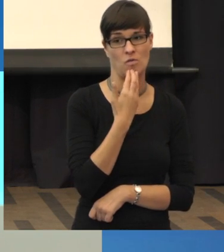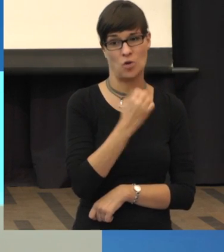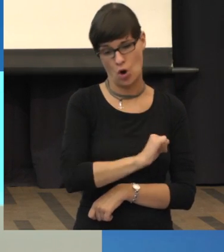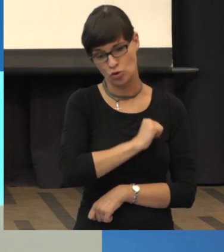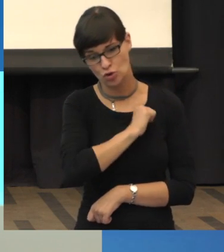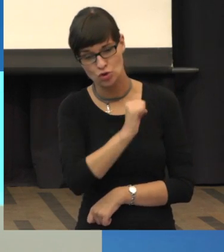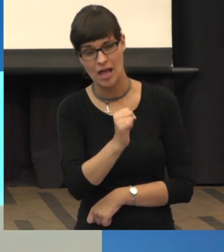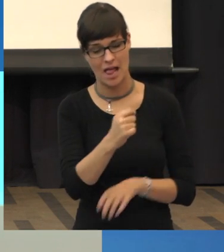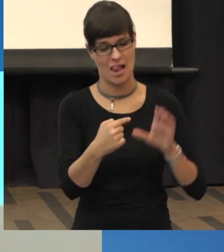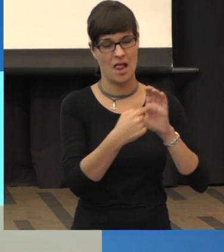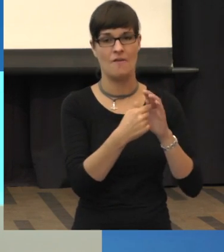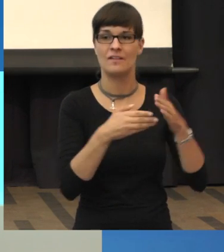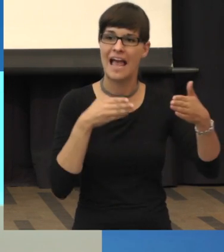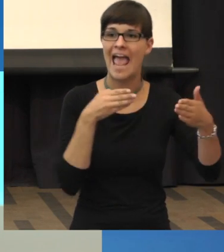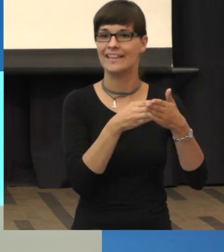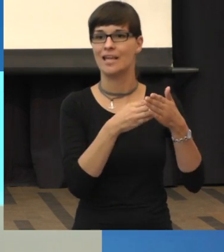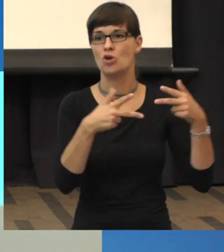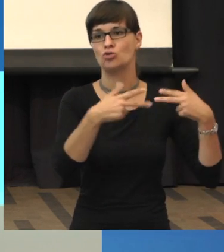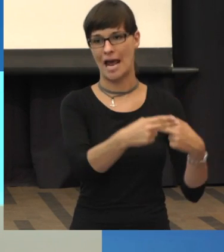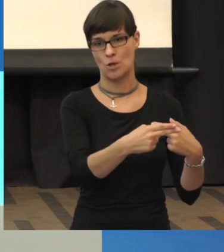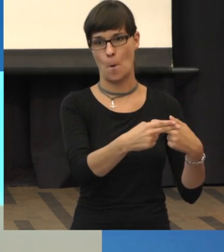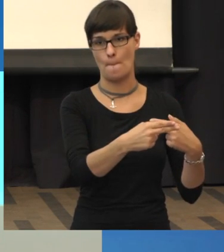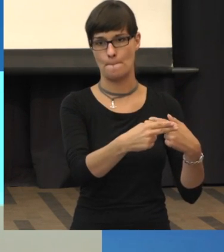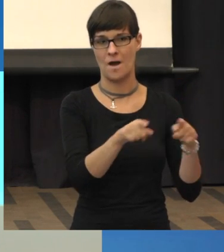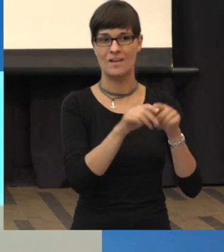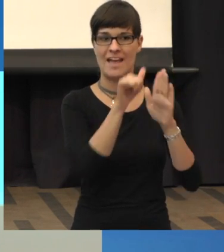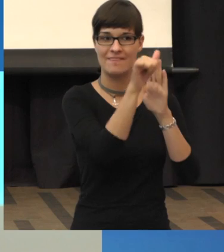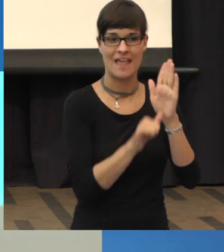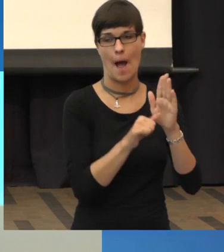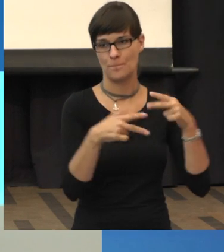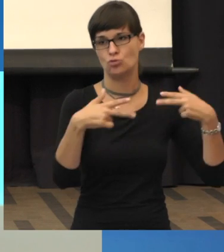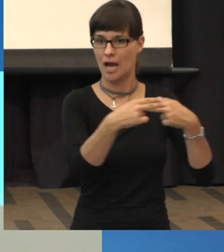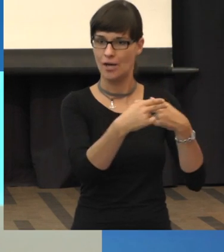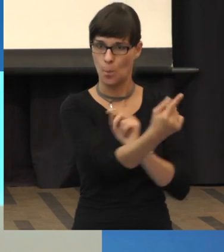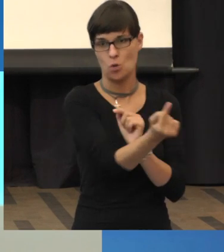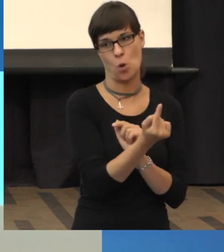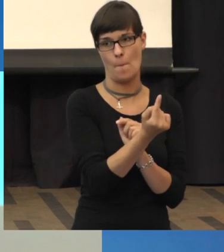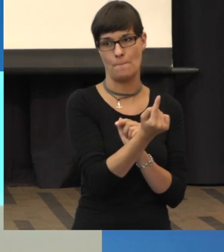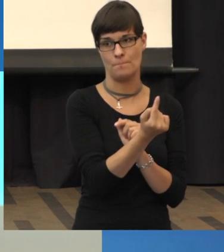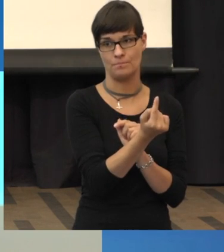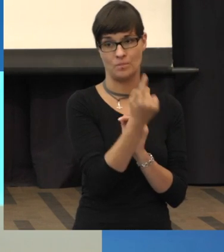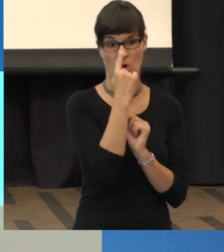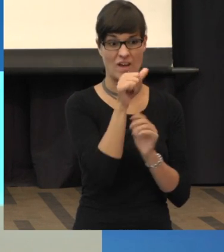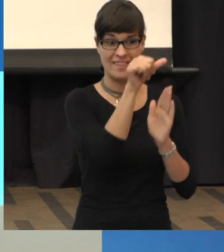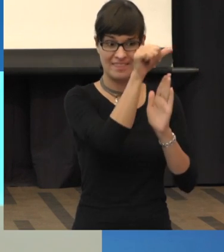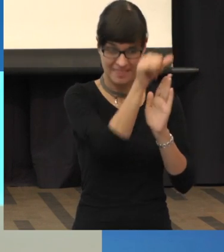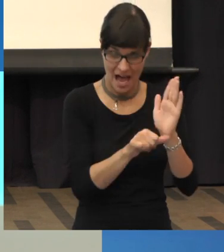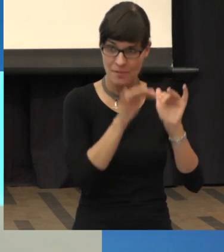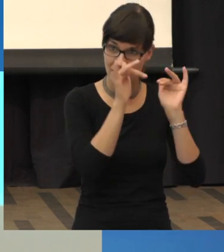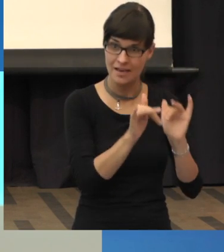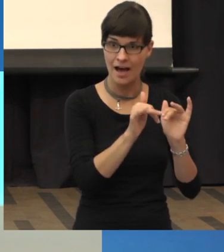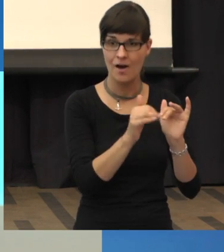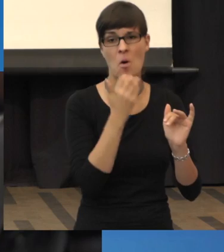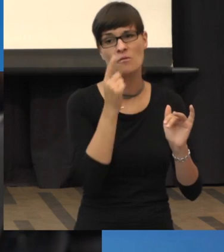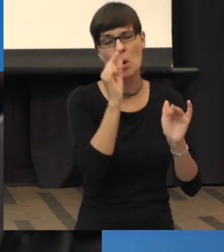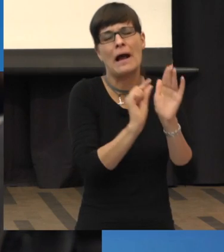Endstadium der Erkrankung übergeht, also in dieses Narbenstadium und dass die Narbe, die sich dann gebildet hat, so klein ist.